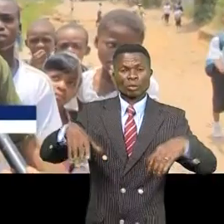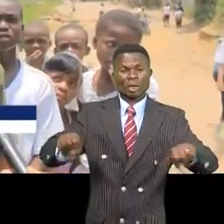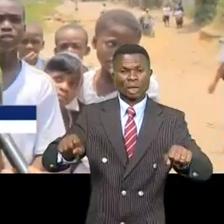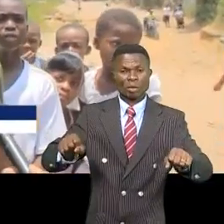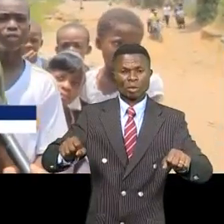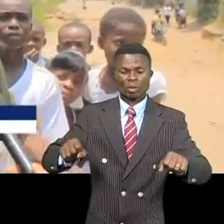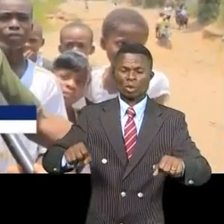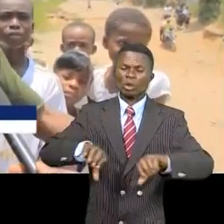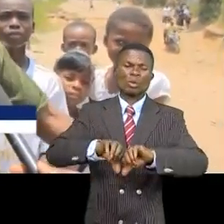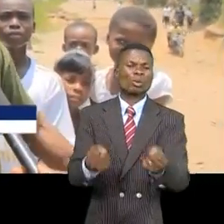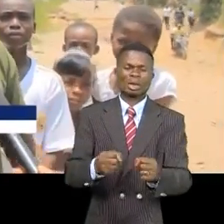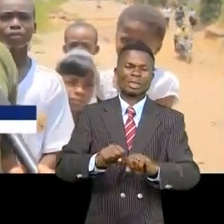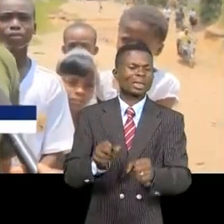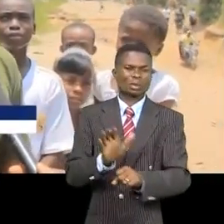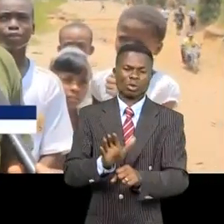patinent.